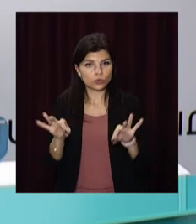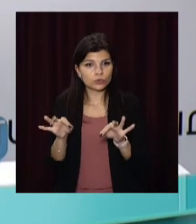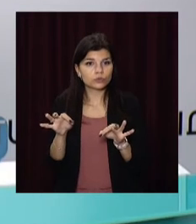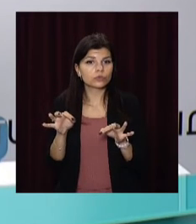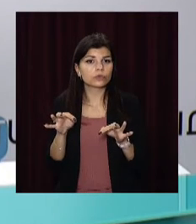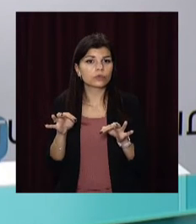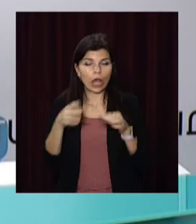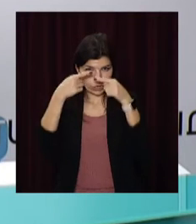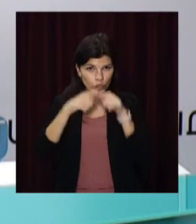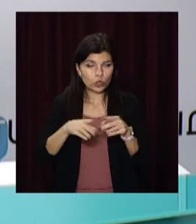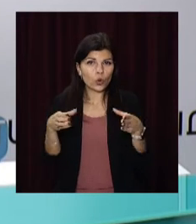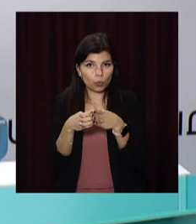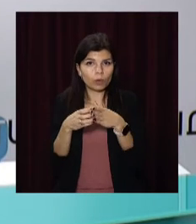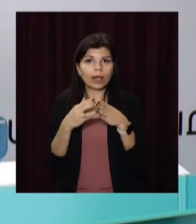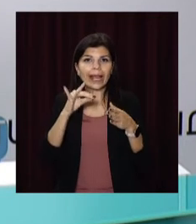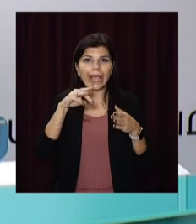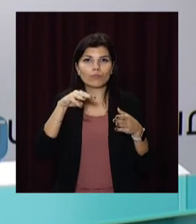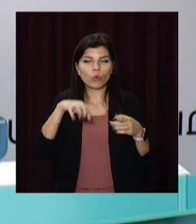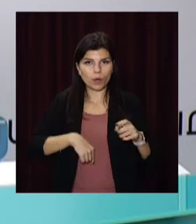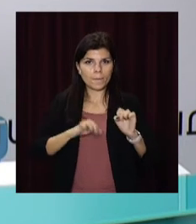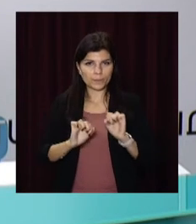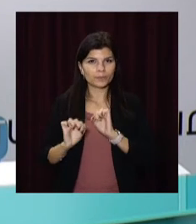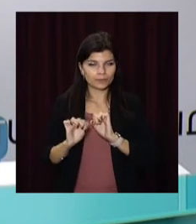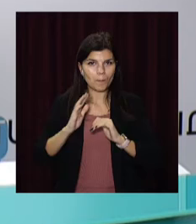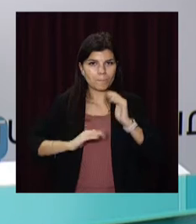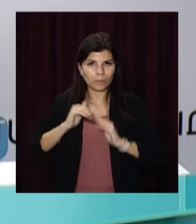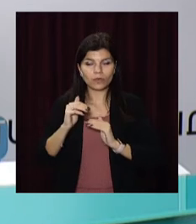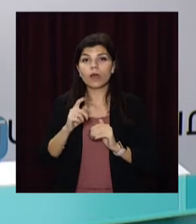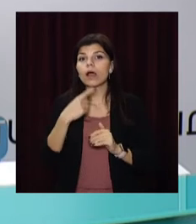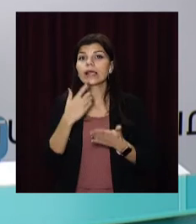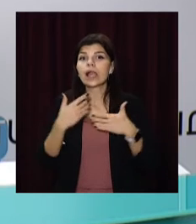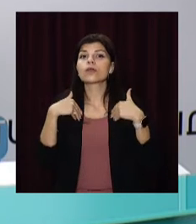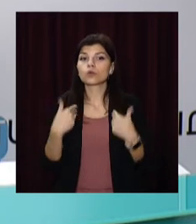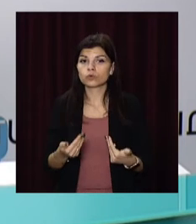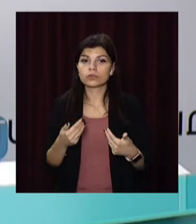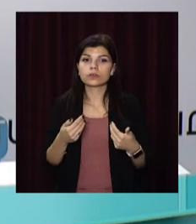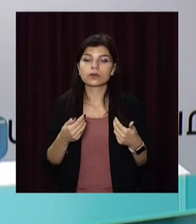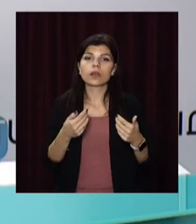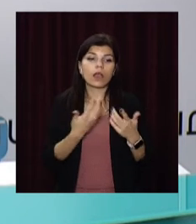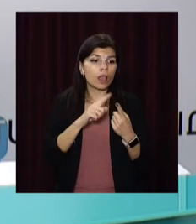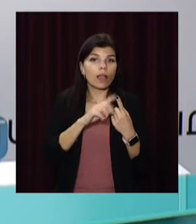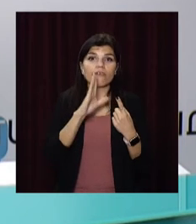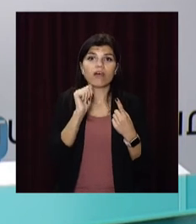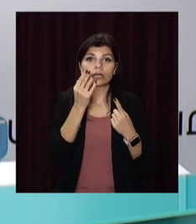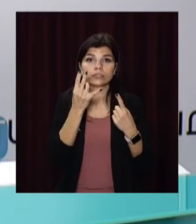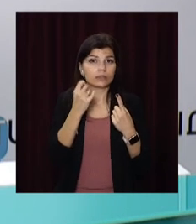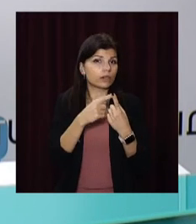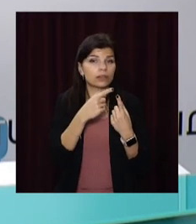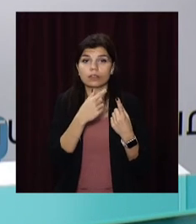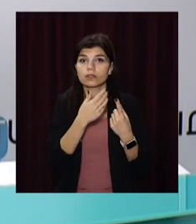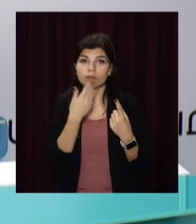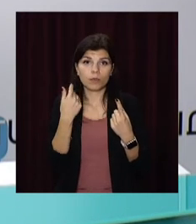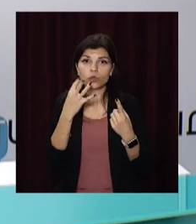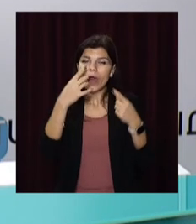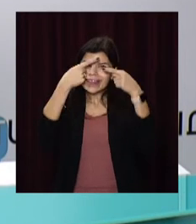технічну групу з імунопрофілактики Міністерства охорони здоров'я. Є рекомендації взаємозамінювати вакцини, зроблені на